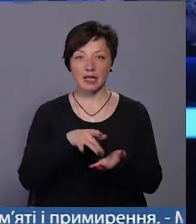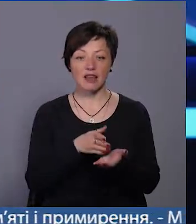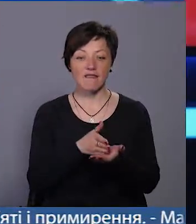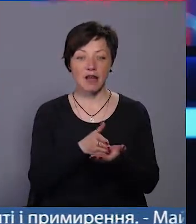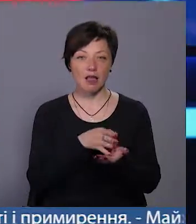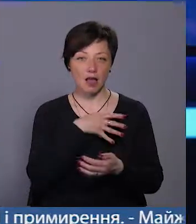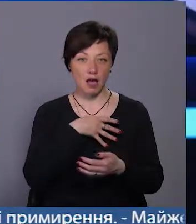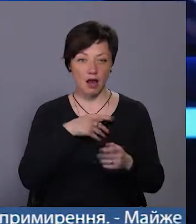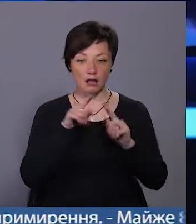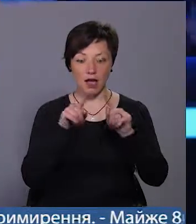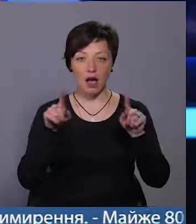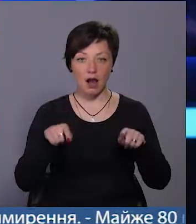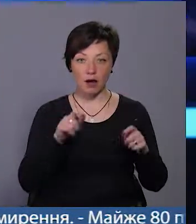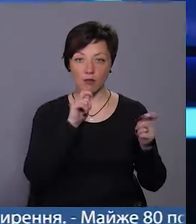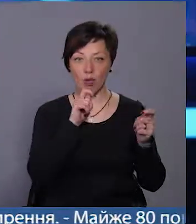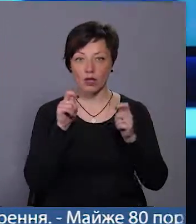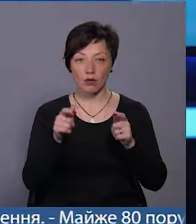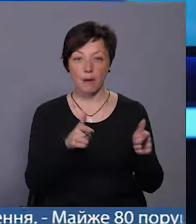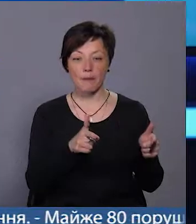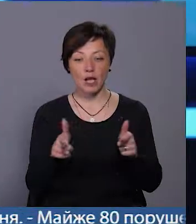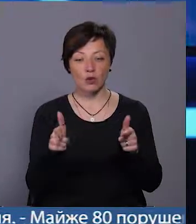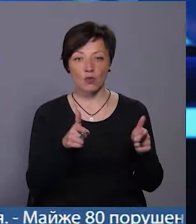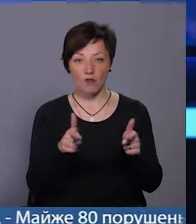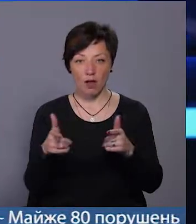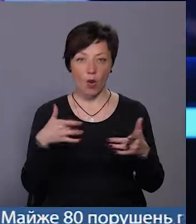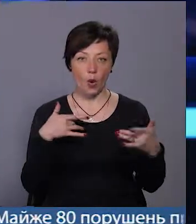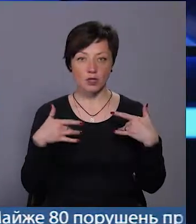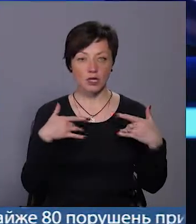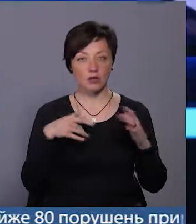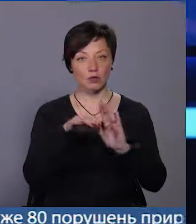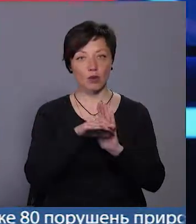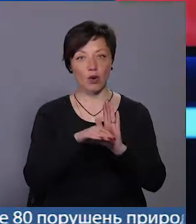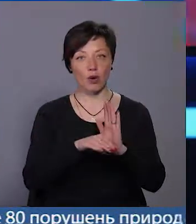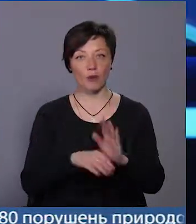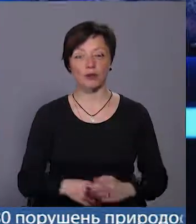Вручили грамоти і подарунки та підготували для них концертну програму.